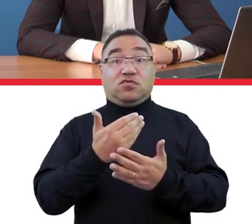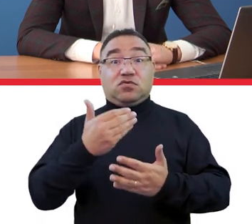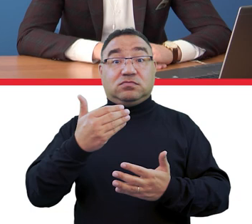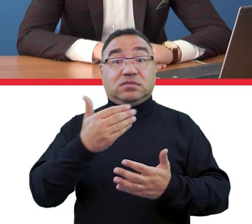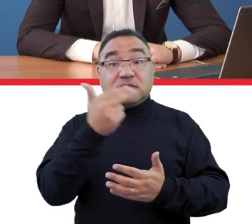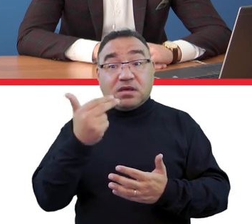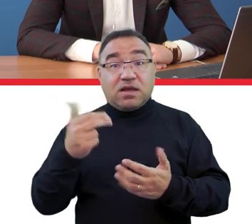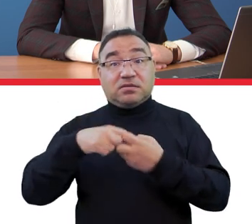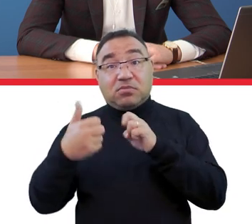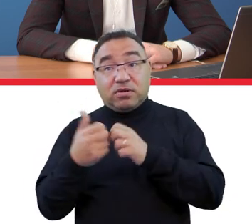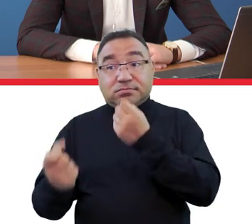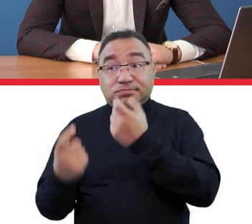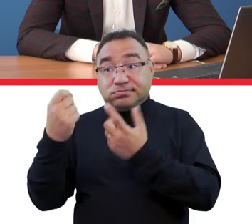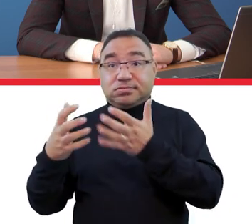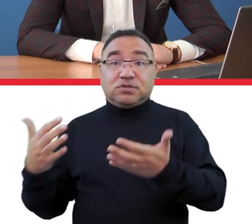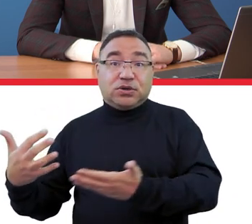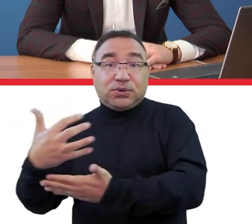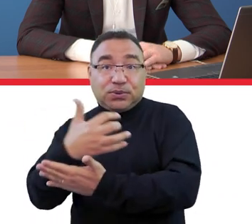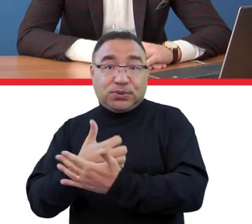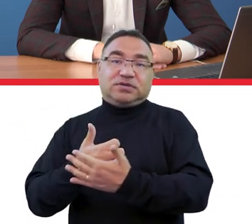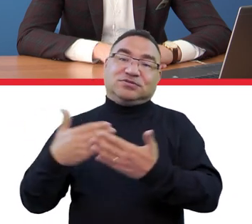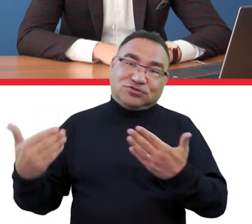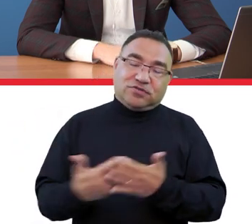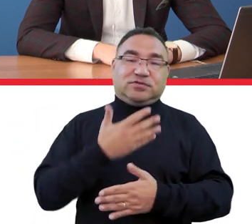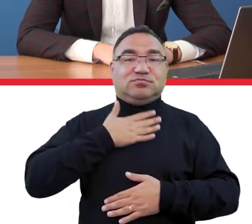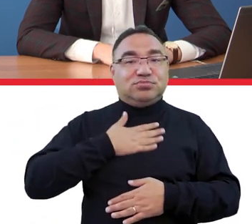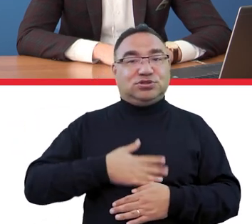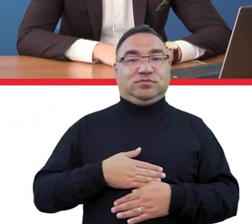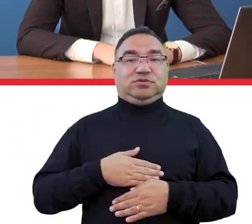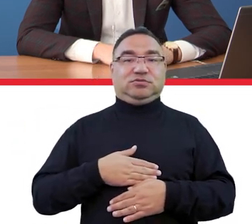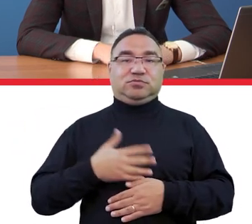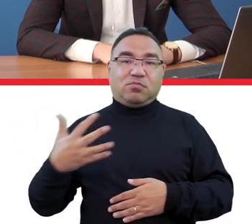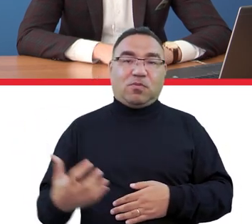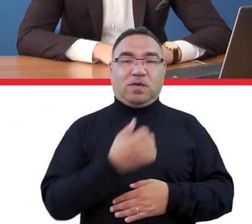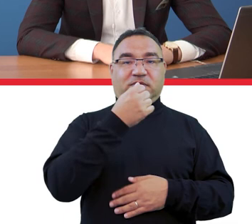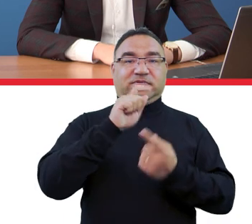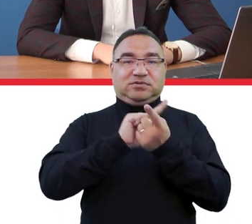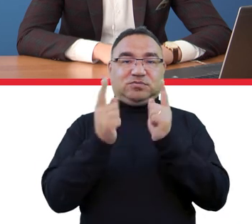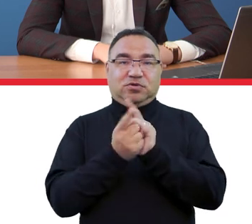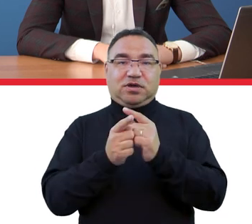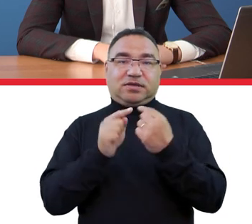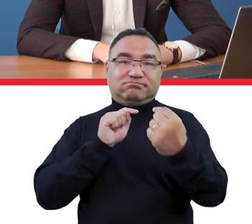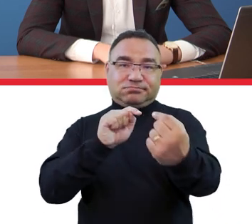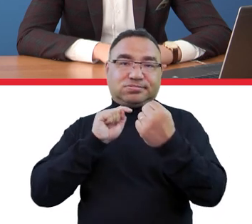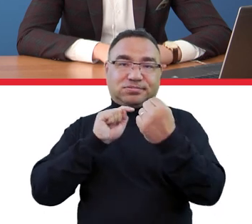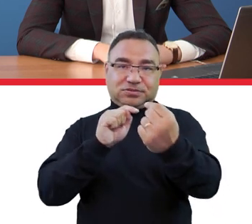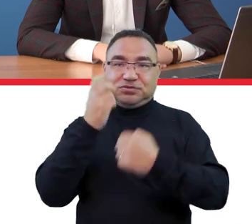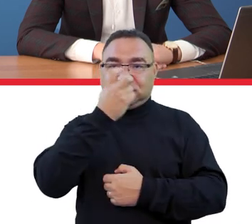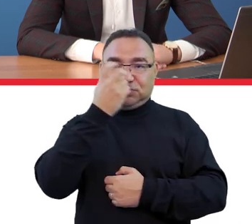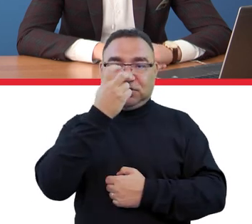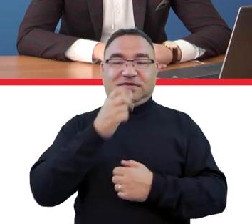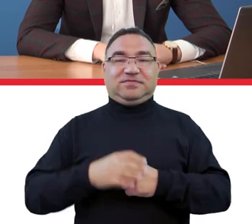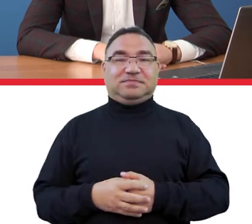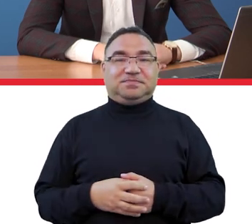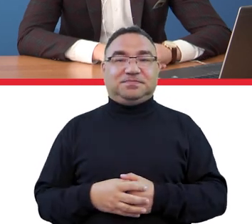zagadnień problemów zgromadzimy to z ogromną przyjemnością podejmiemy formę tego ciekawego